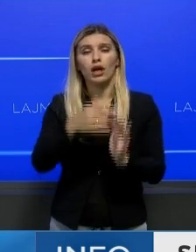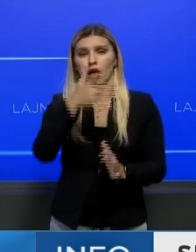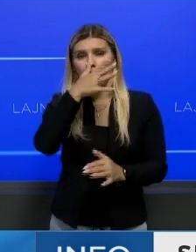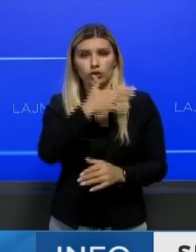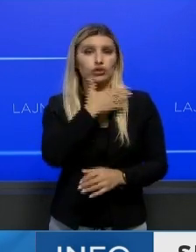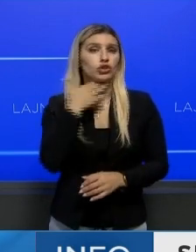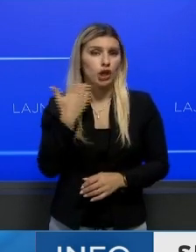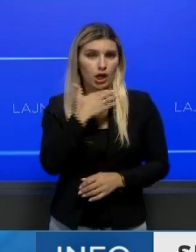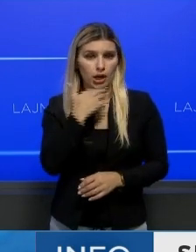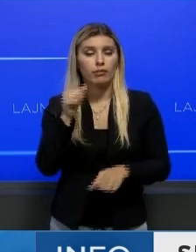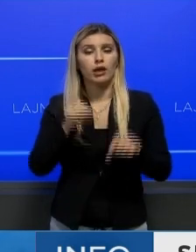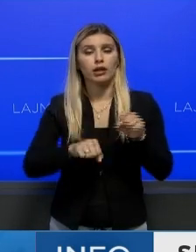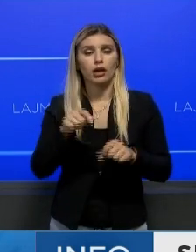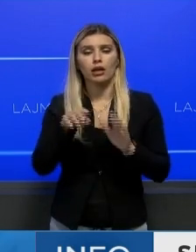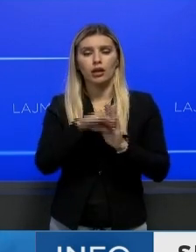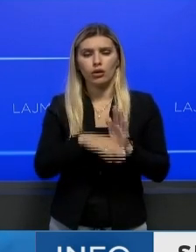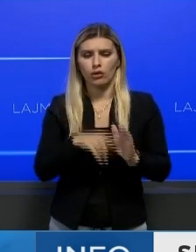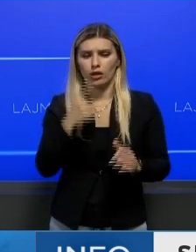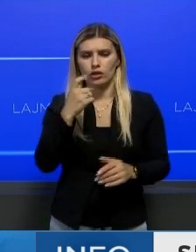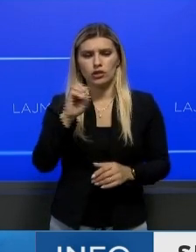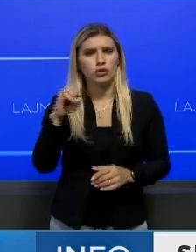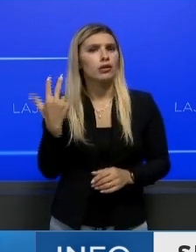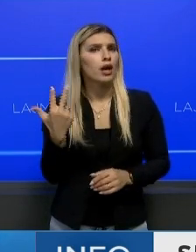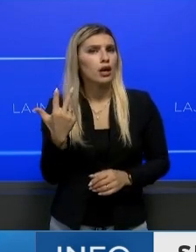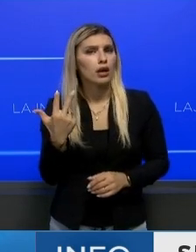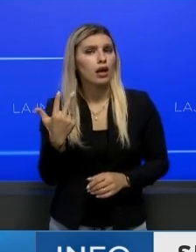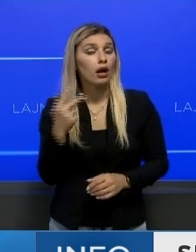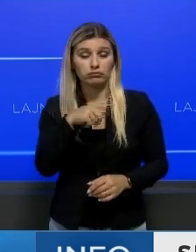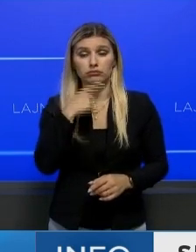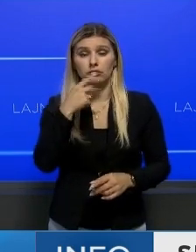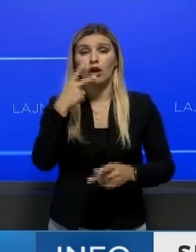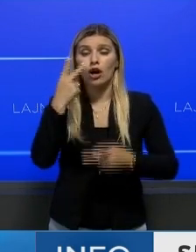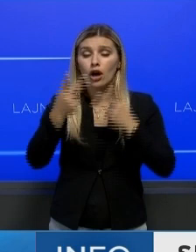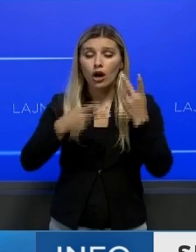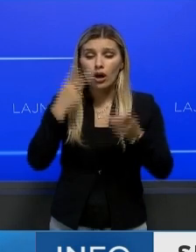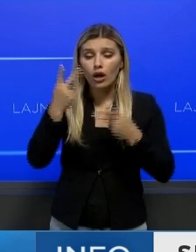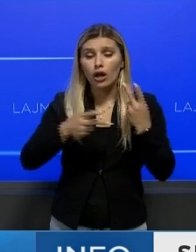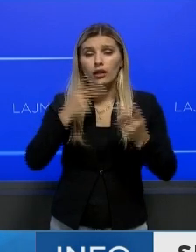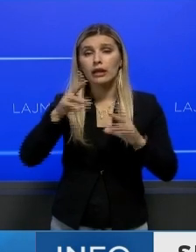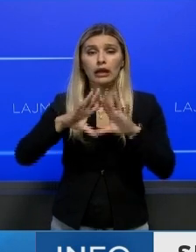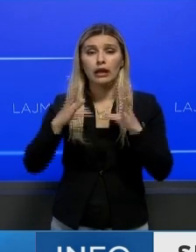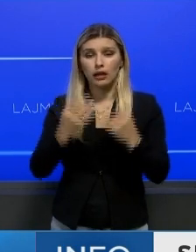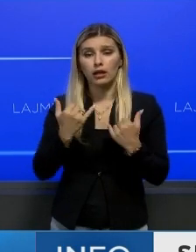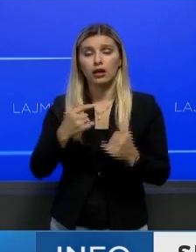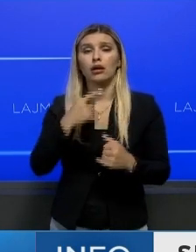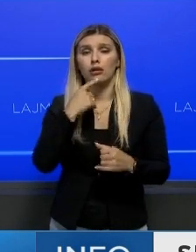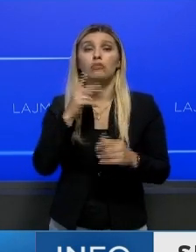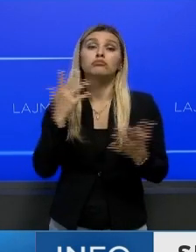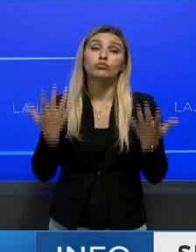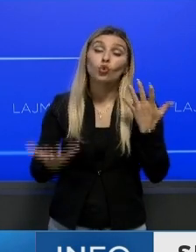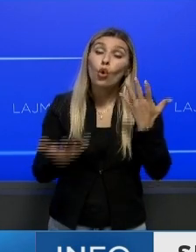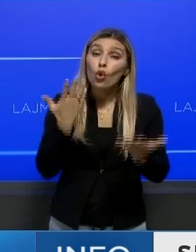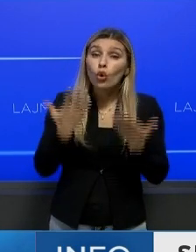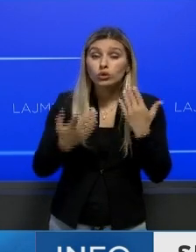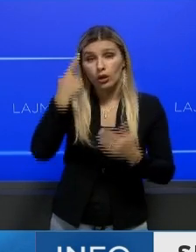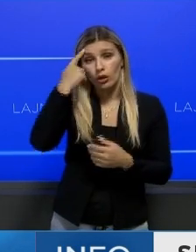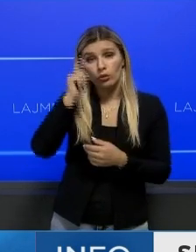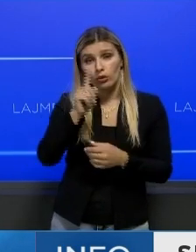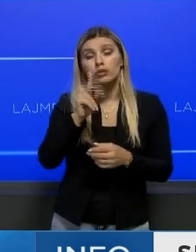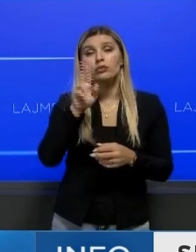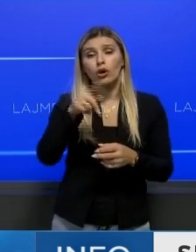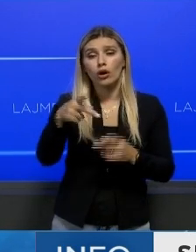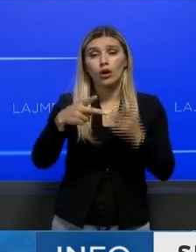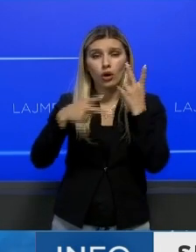detyrimit si pas regullës 103. Si pas prokuroris, kontrolimet janë duke u kryer dhe nuk preashtot mundësia që mund të